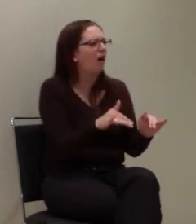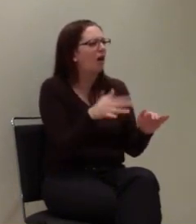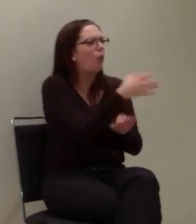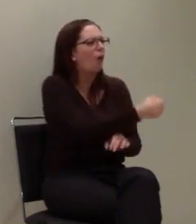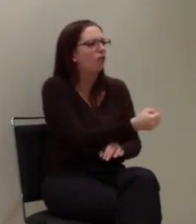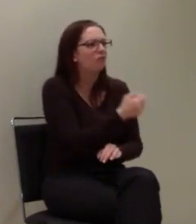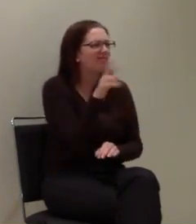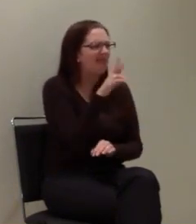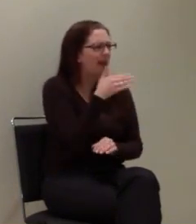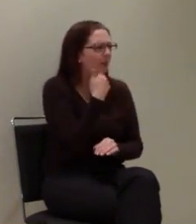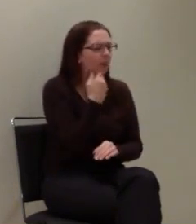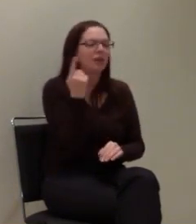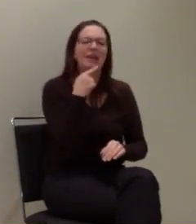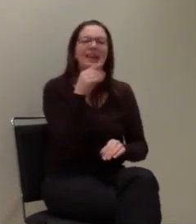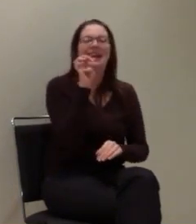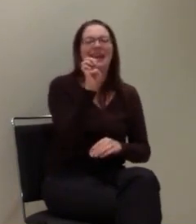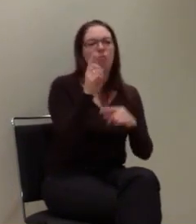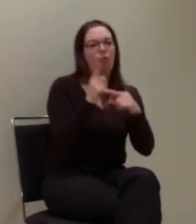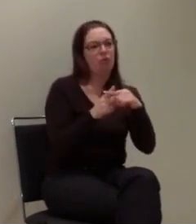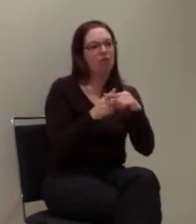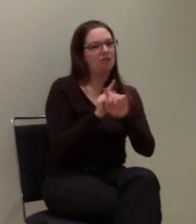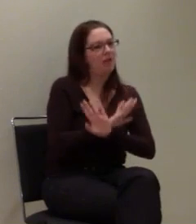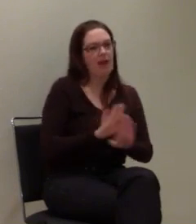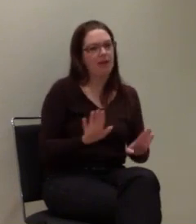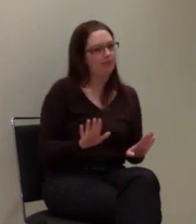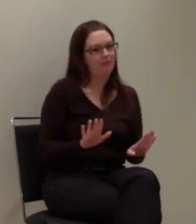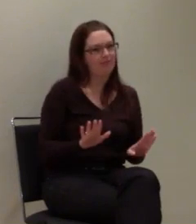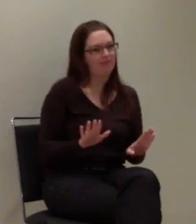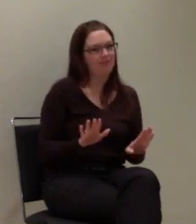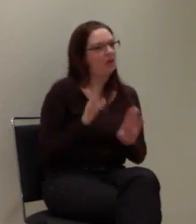E-Plus. E-Plus bietet es nicht mehr an.